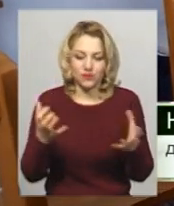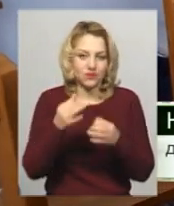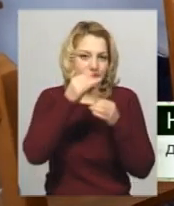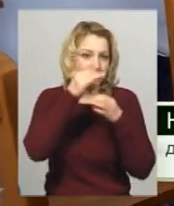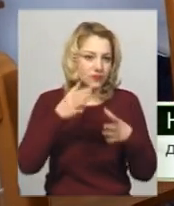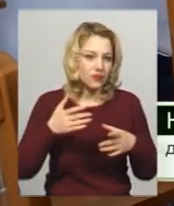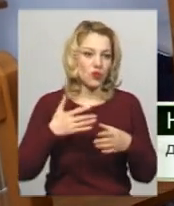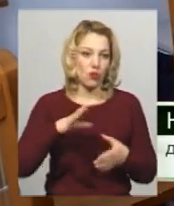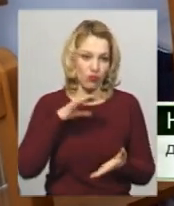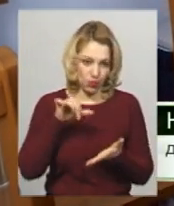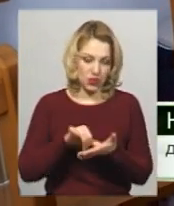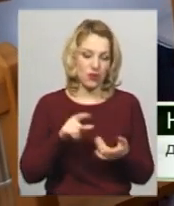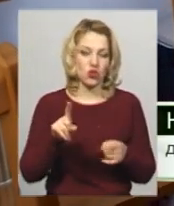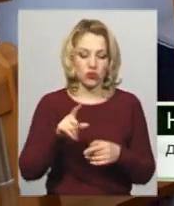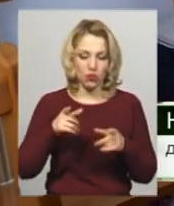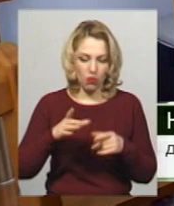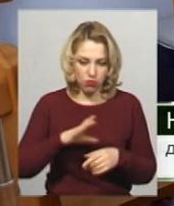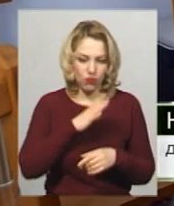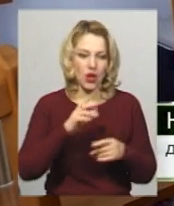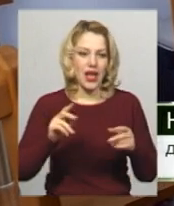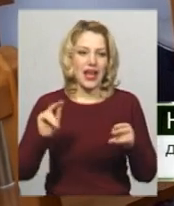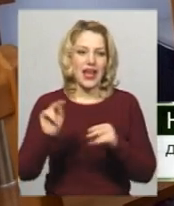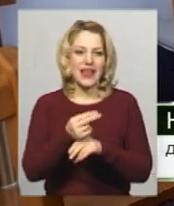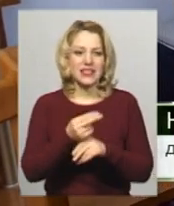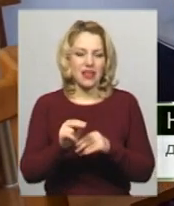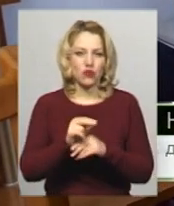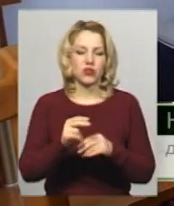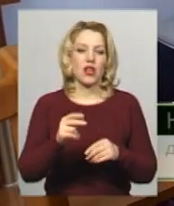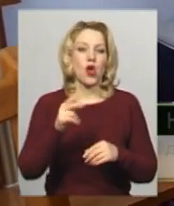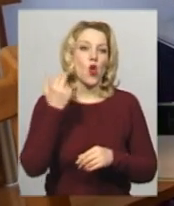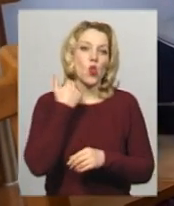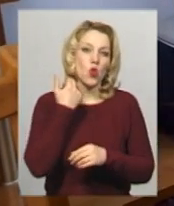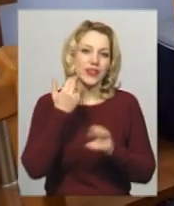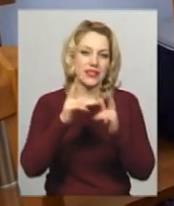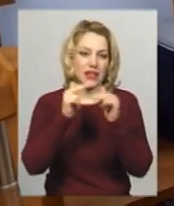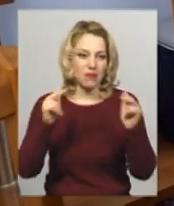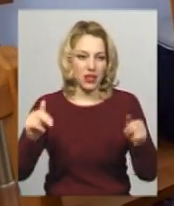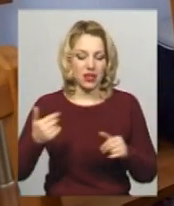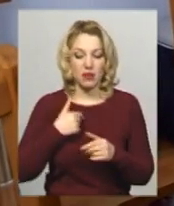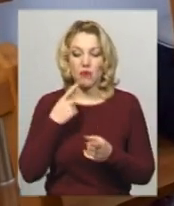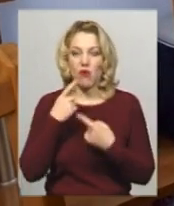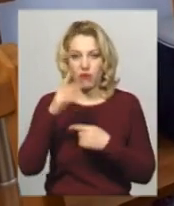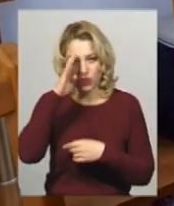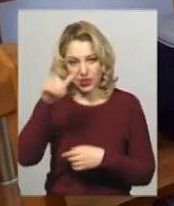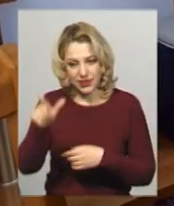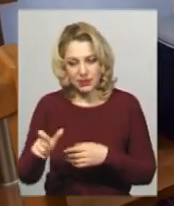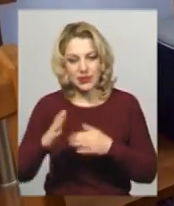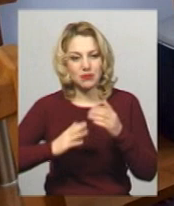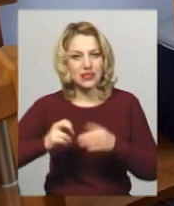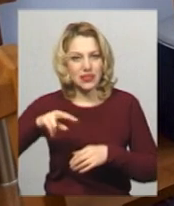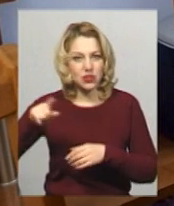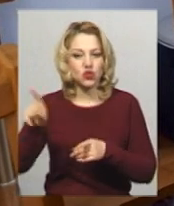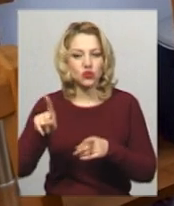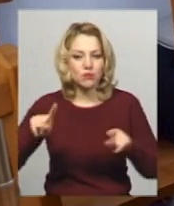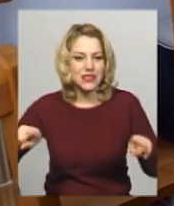був реставратором лондонських маєтків. Ось ми саме з ним говорили стосовно реставрації цього